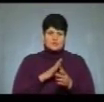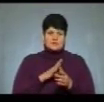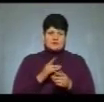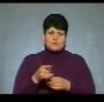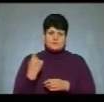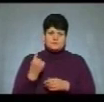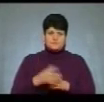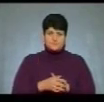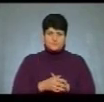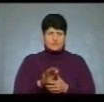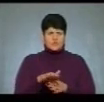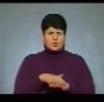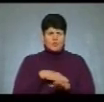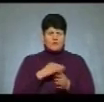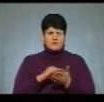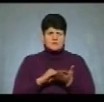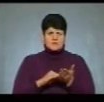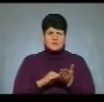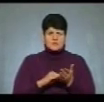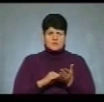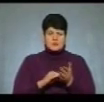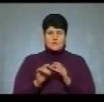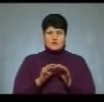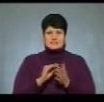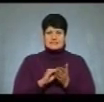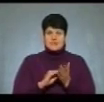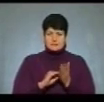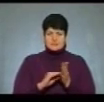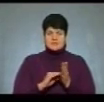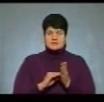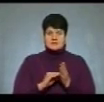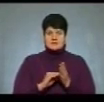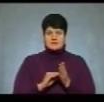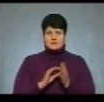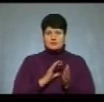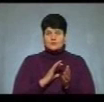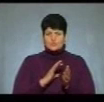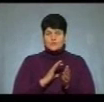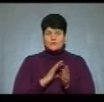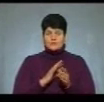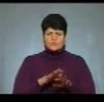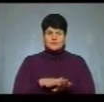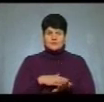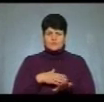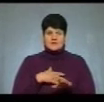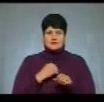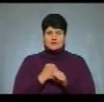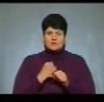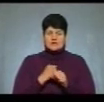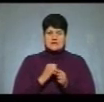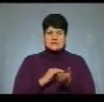Чи довго ви писали цю працю? Набачте, процес написання праці досить токій. Це переважна робота з архівами.